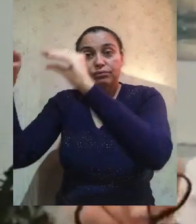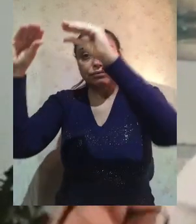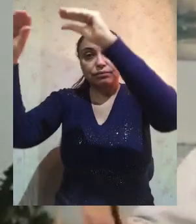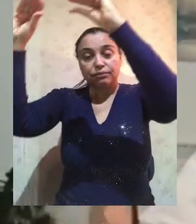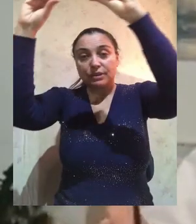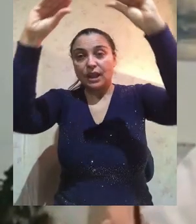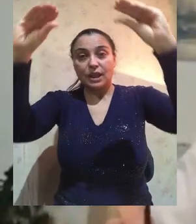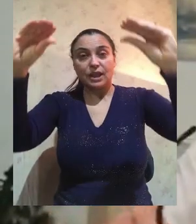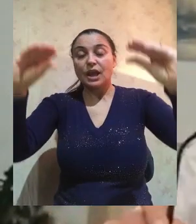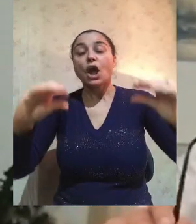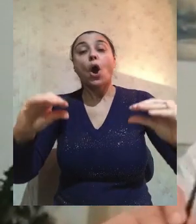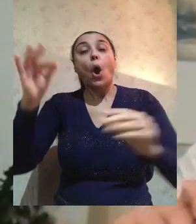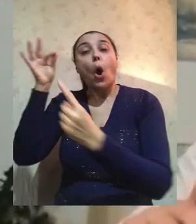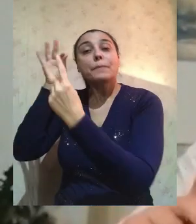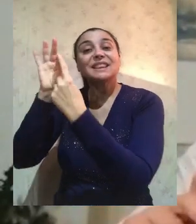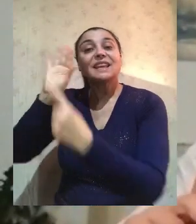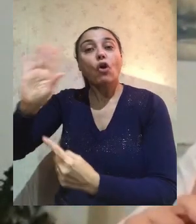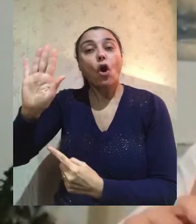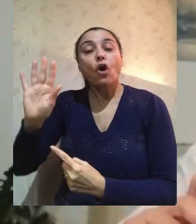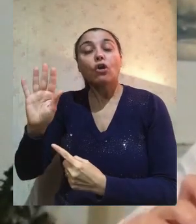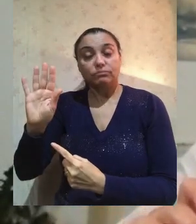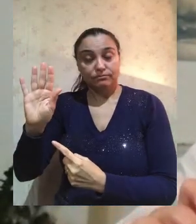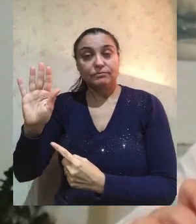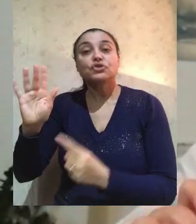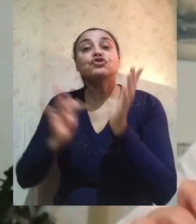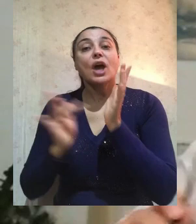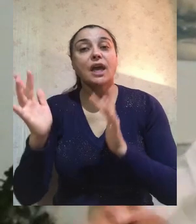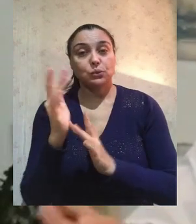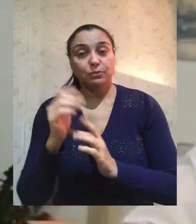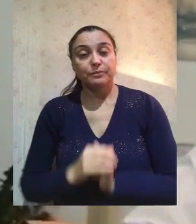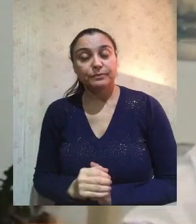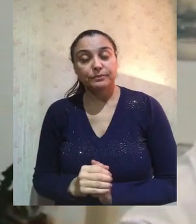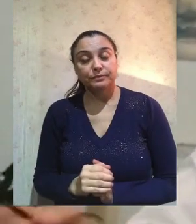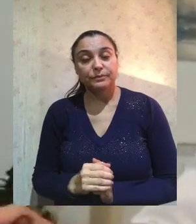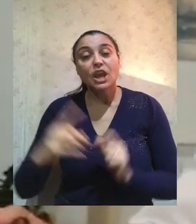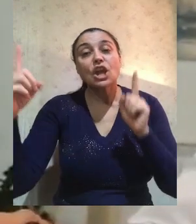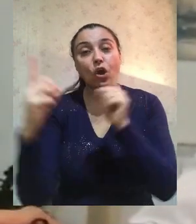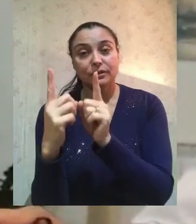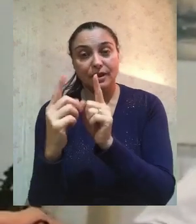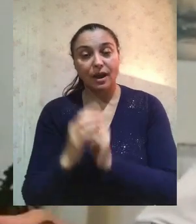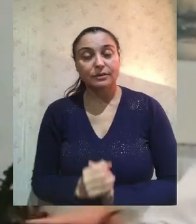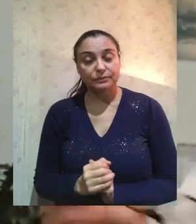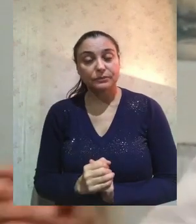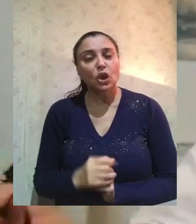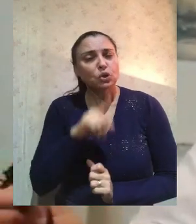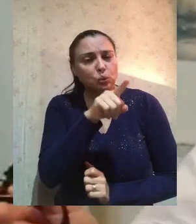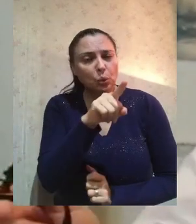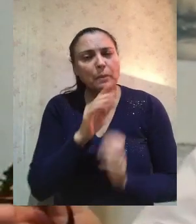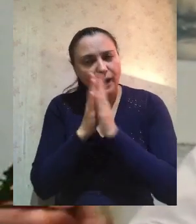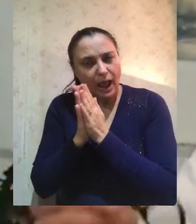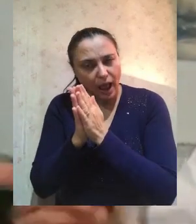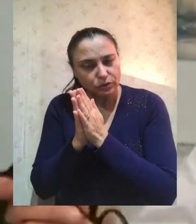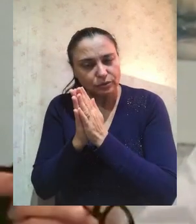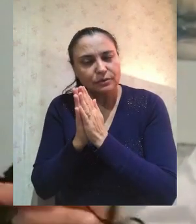era arrivare davanti a Gesù. Forse ultimamente hai pregato il